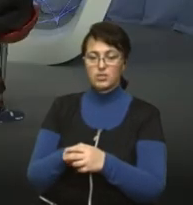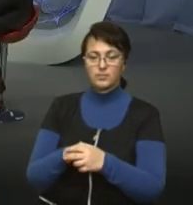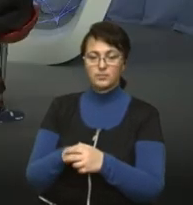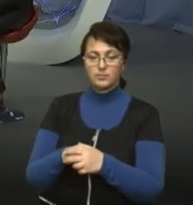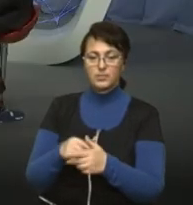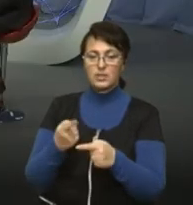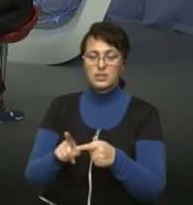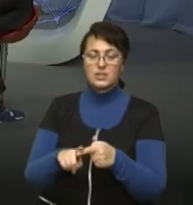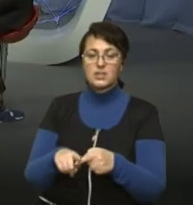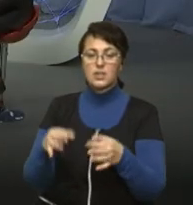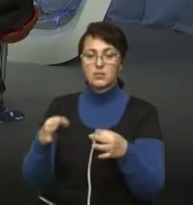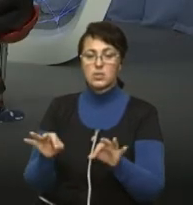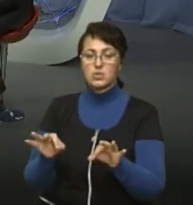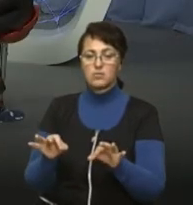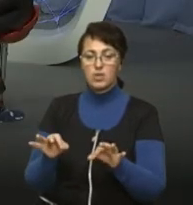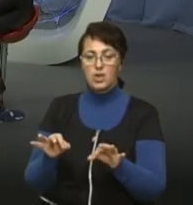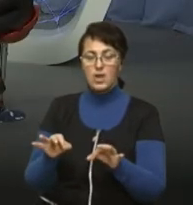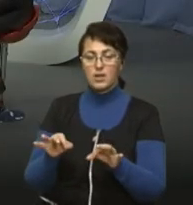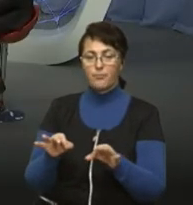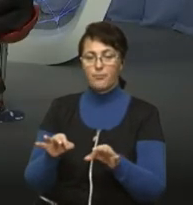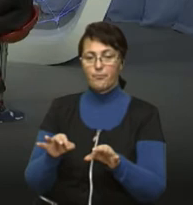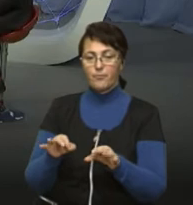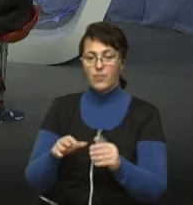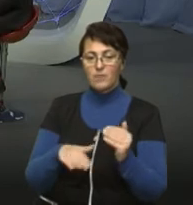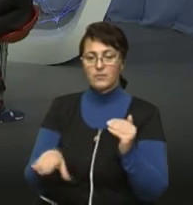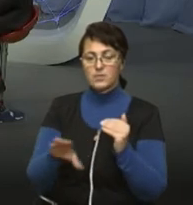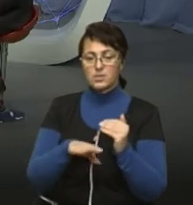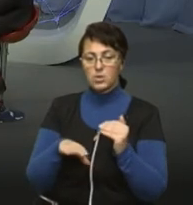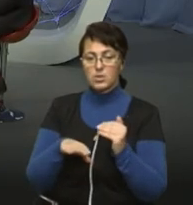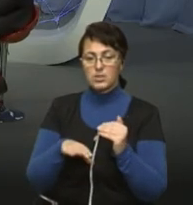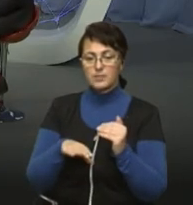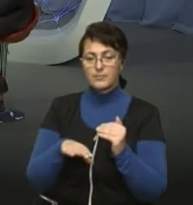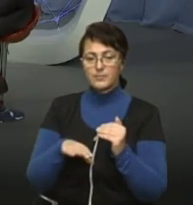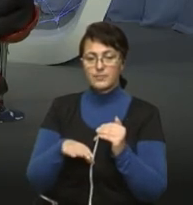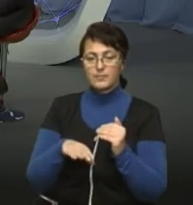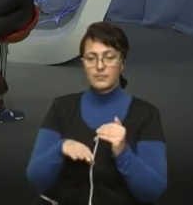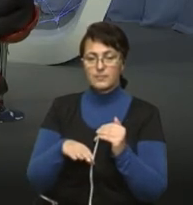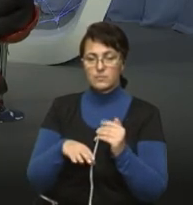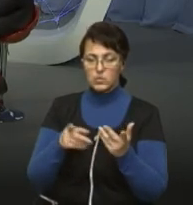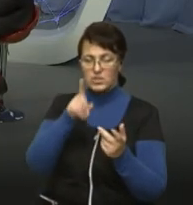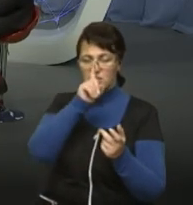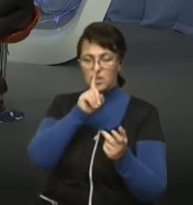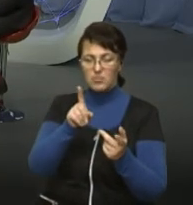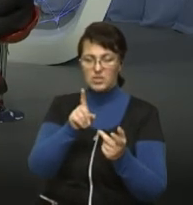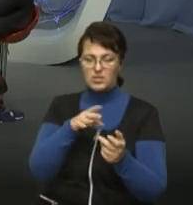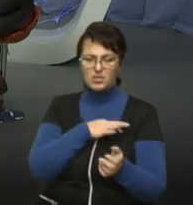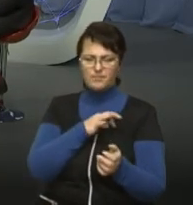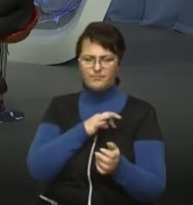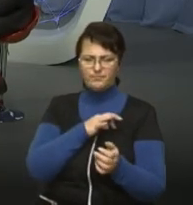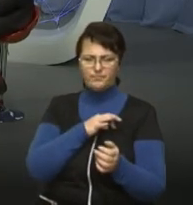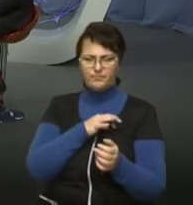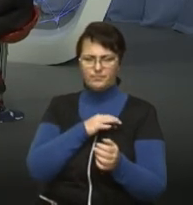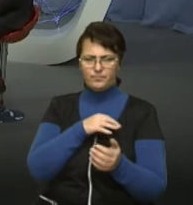І це дозволяє, наприклад, в зоні, ну, скажімо, за місяць, незалежно від зони, це